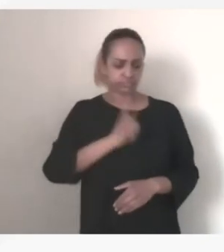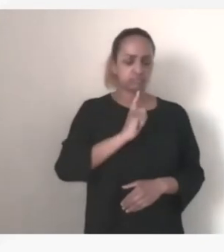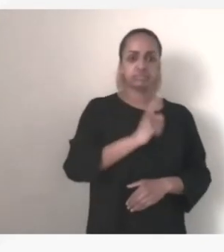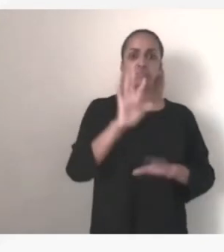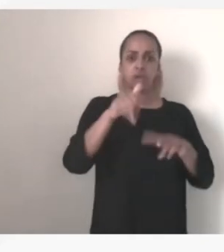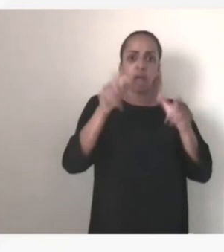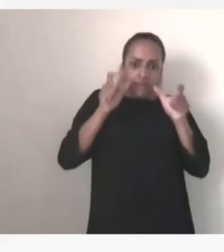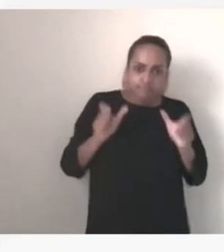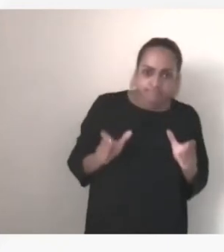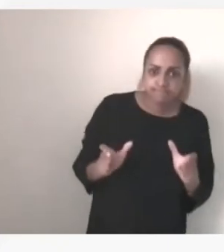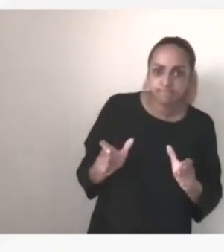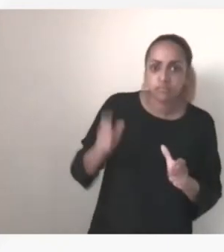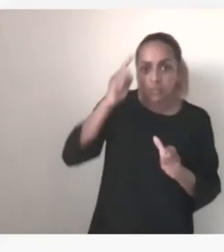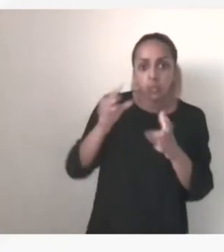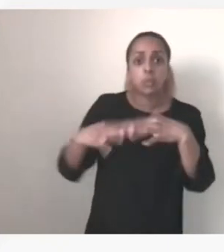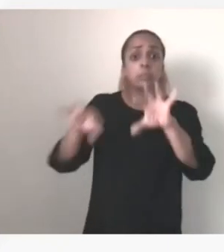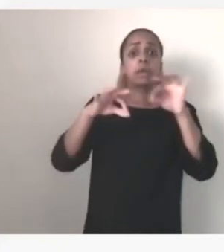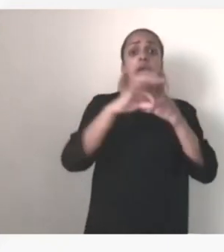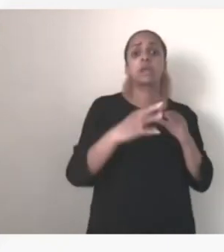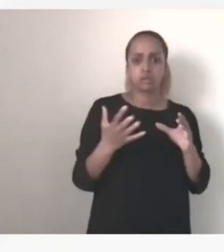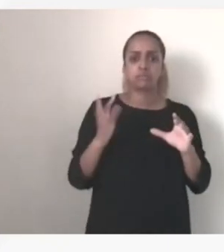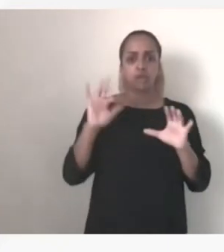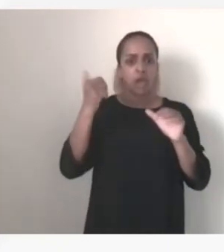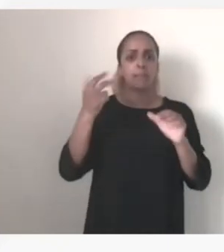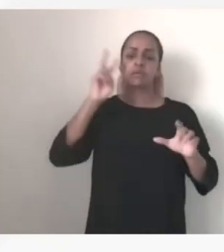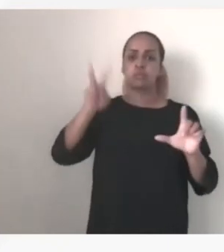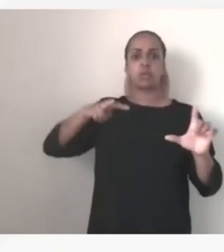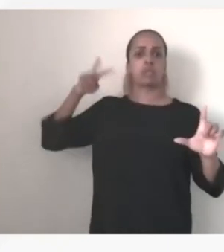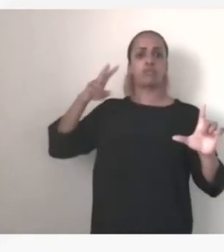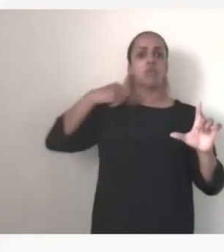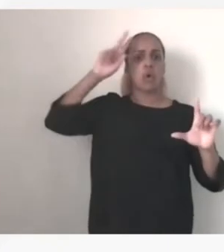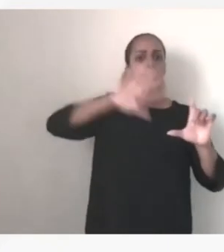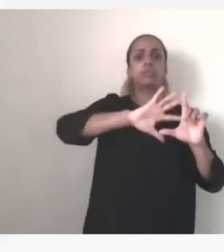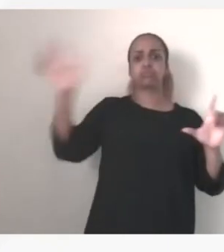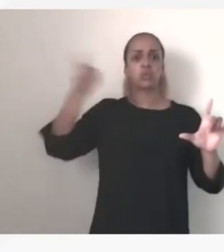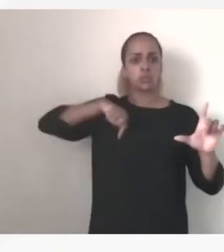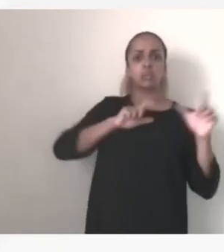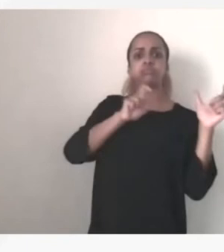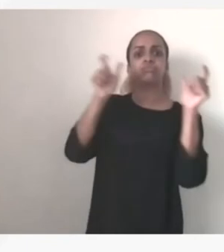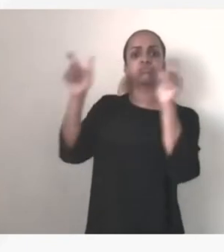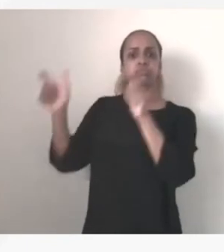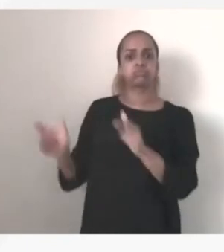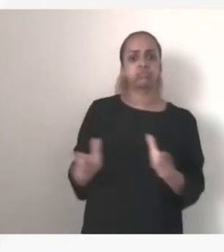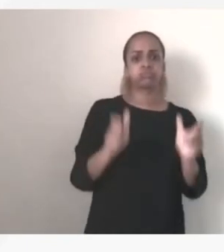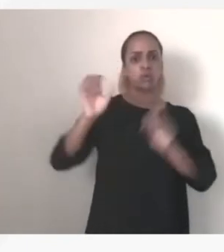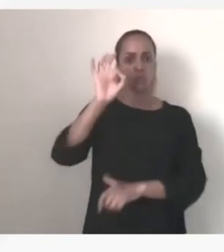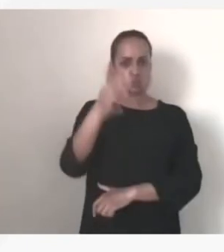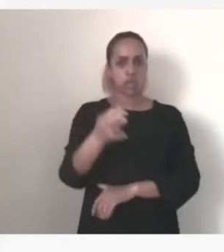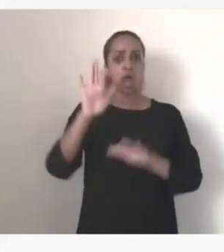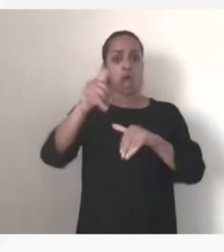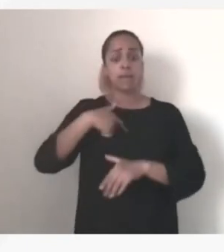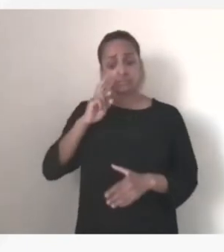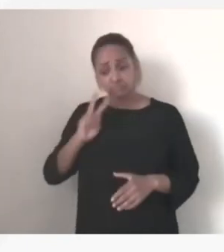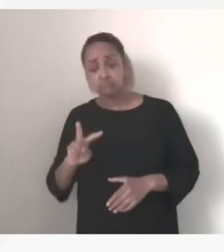membres et donc avec une vision au niveau européen et on fait en sorte évidemment c'est notre rôle que les opérateurs évidemment